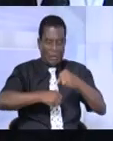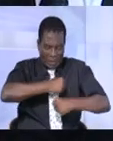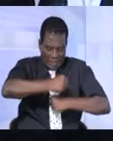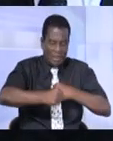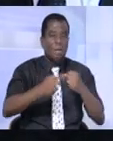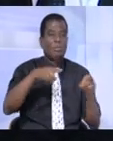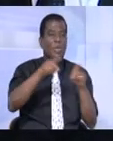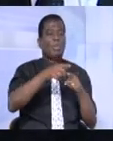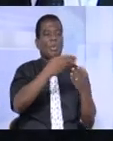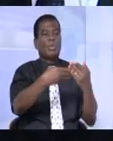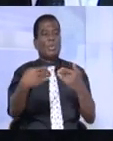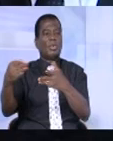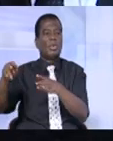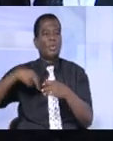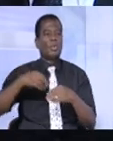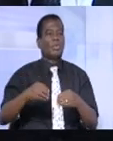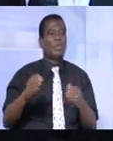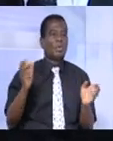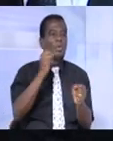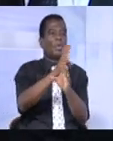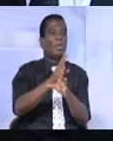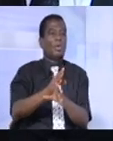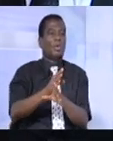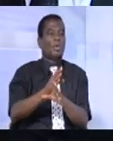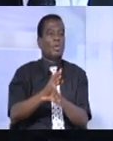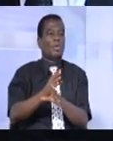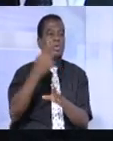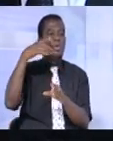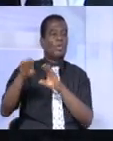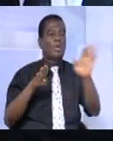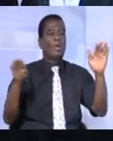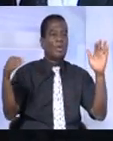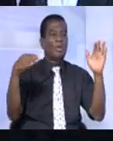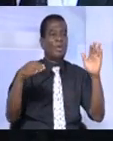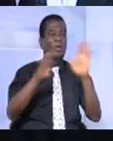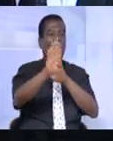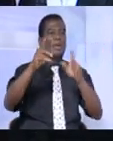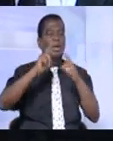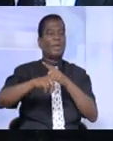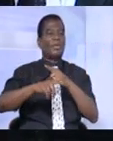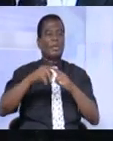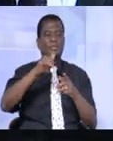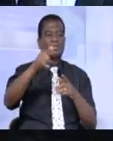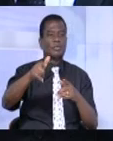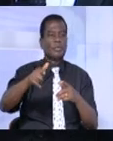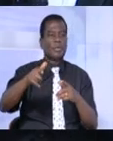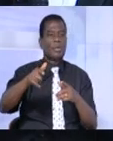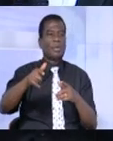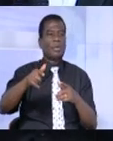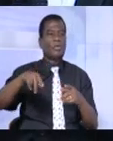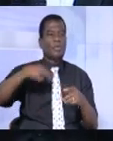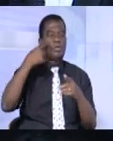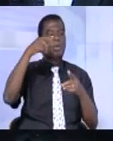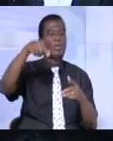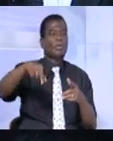de la même manière que nous sommes mobilisés localement pour faire face à ce drame, nous nous rendons compte